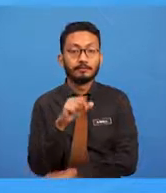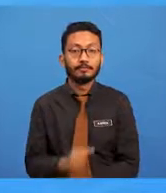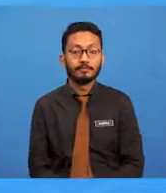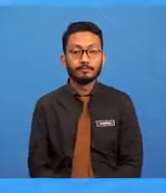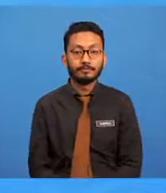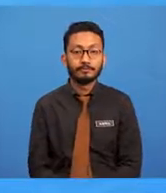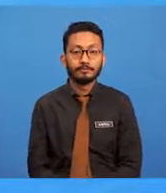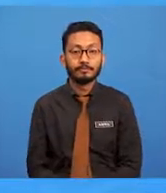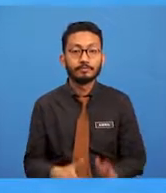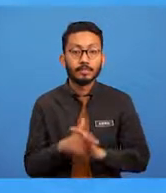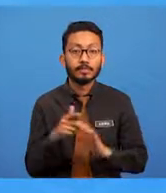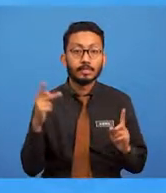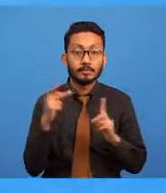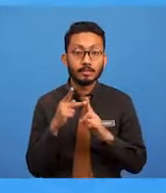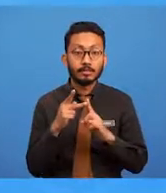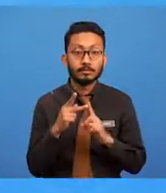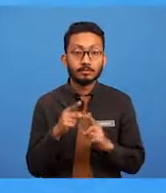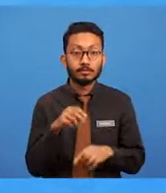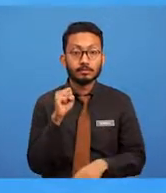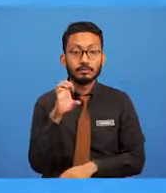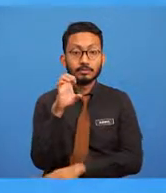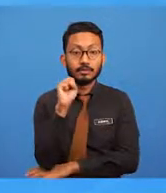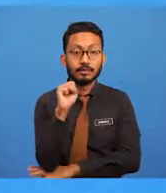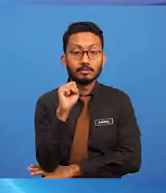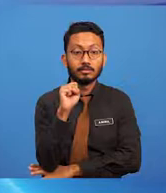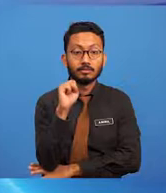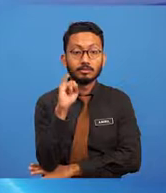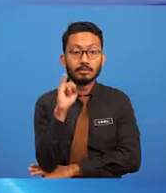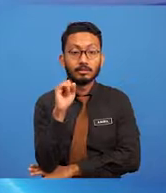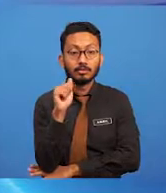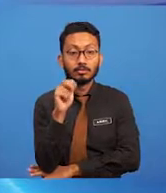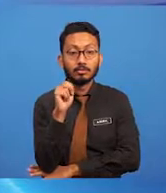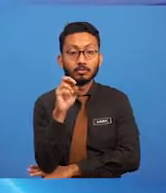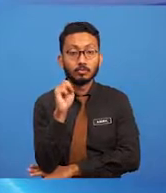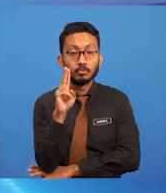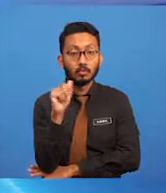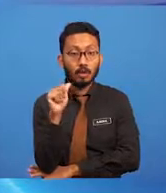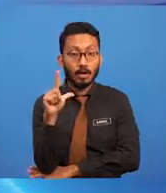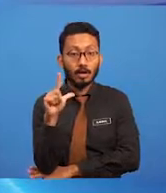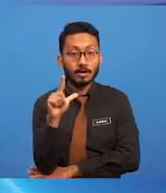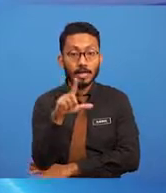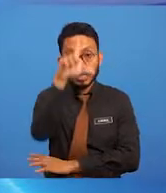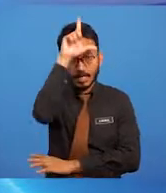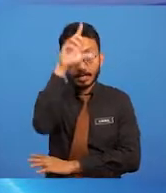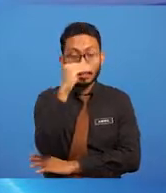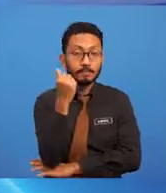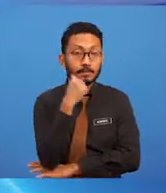lelaki ataupun perempuan. Seperti mana yang kita tahu warna merah jambu adalah